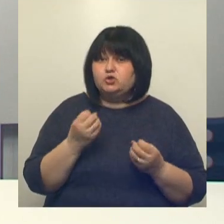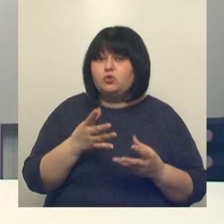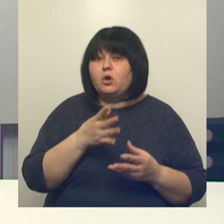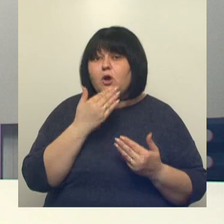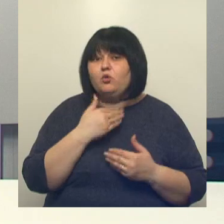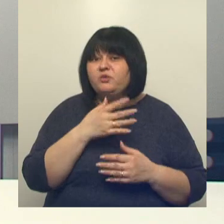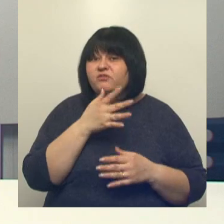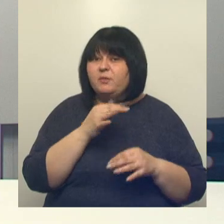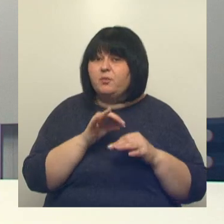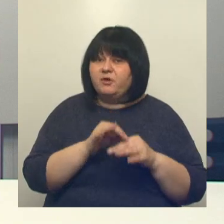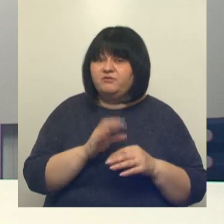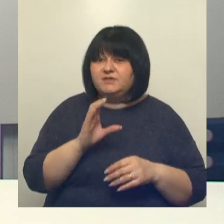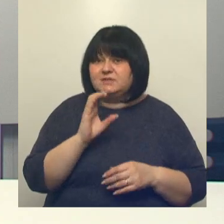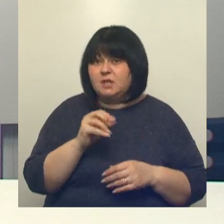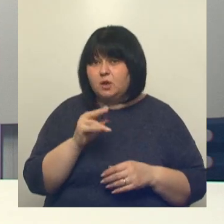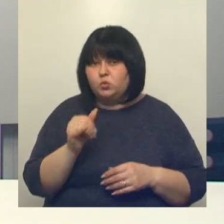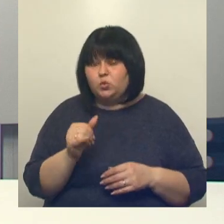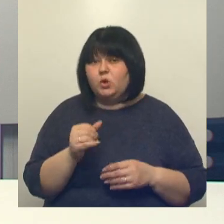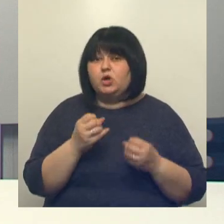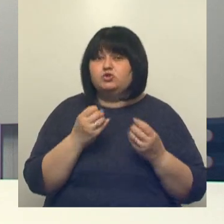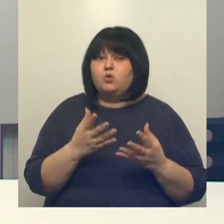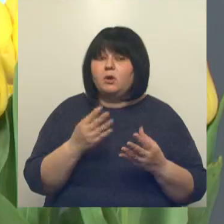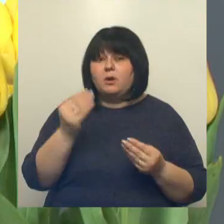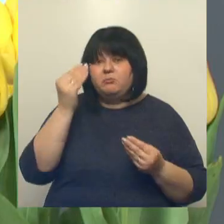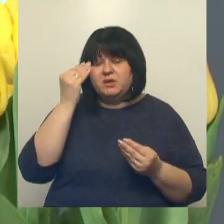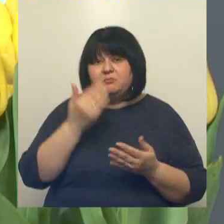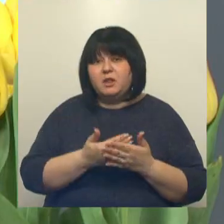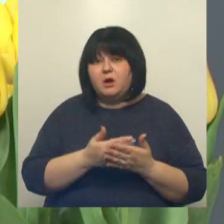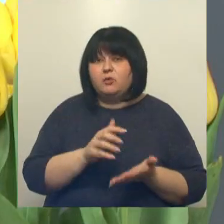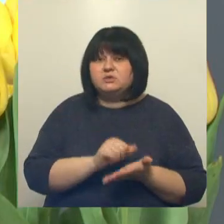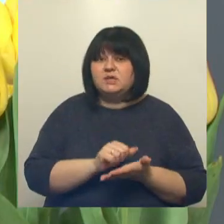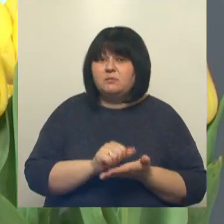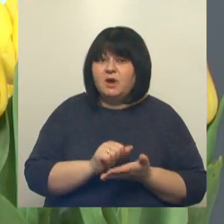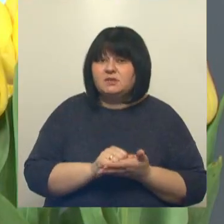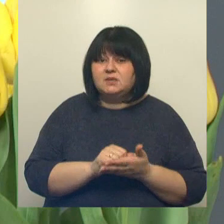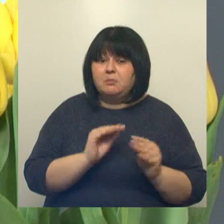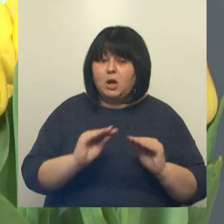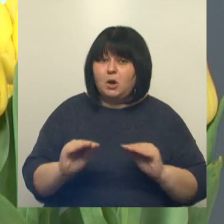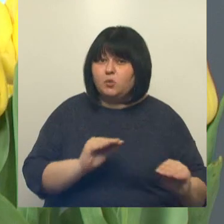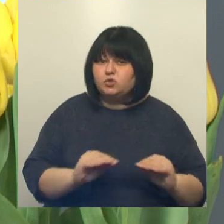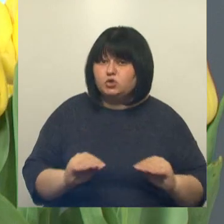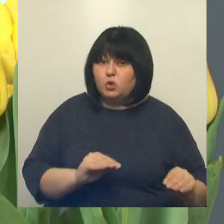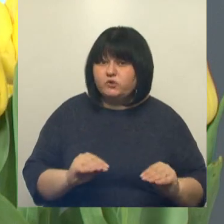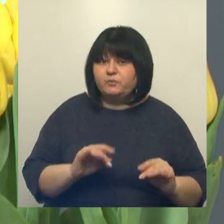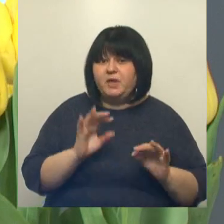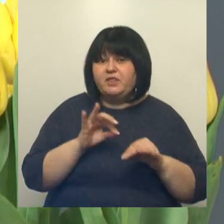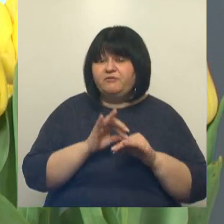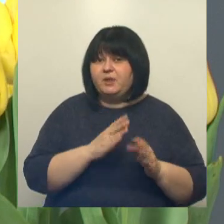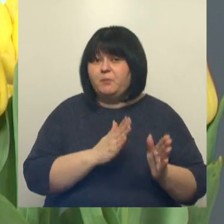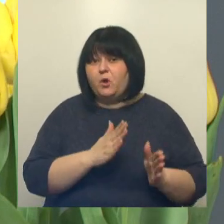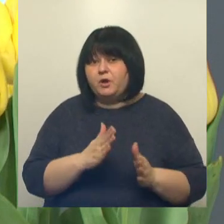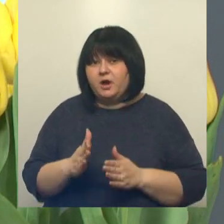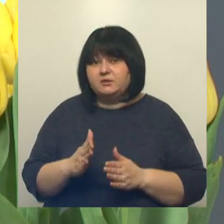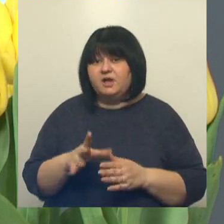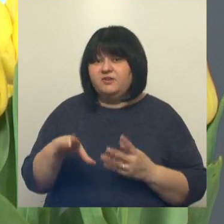времени проводить в саду, сколько предполагают заниматься как раз благоустройством и наведением порядка. Потому что